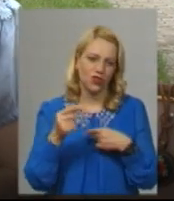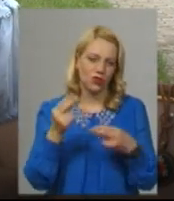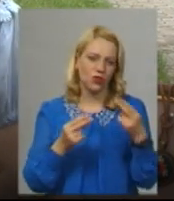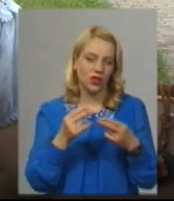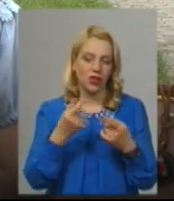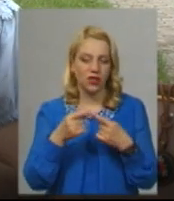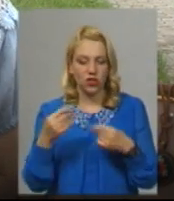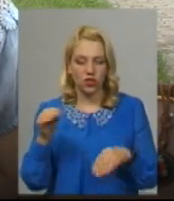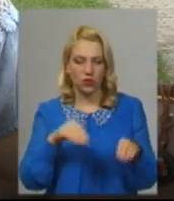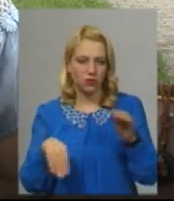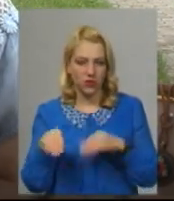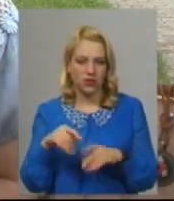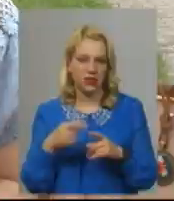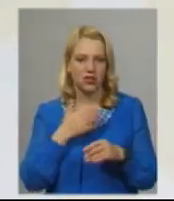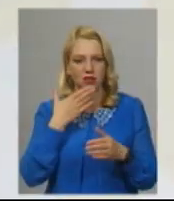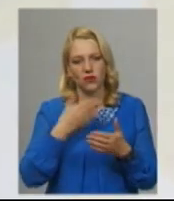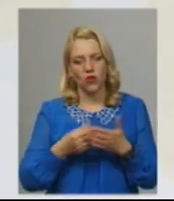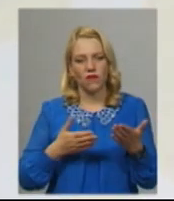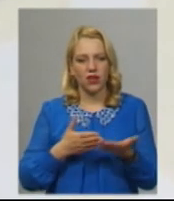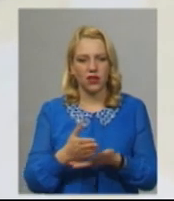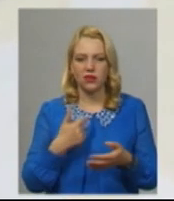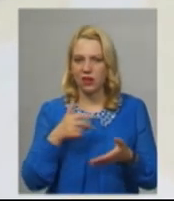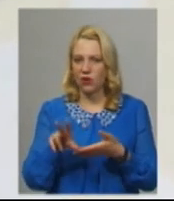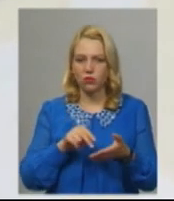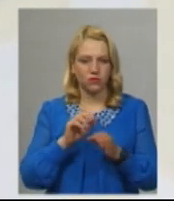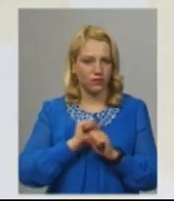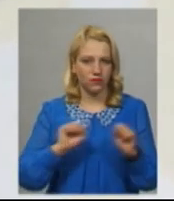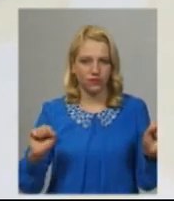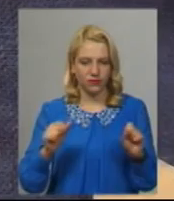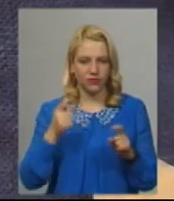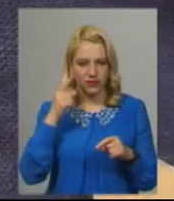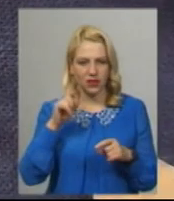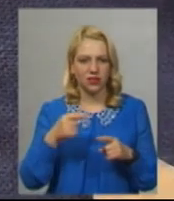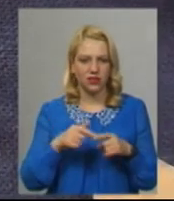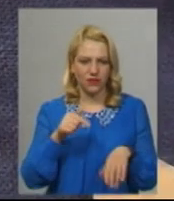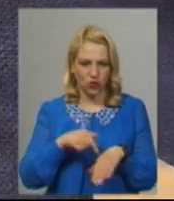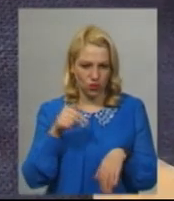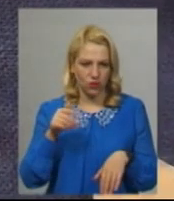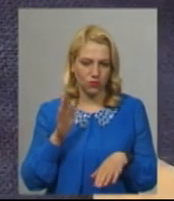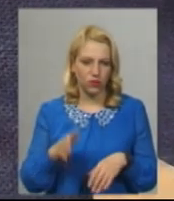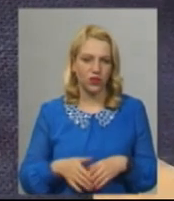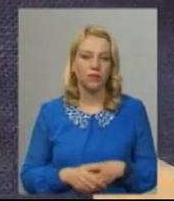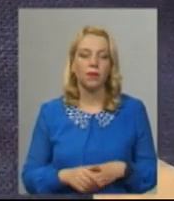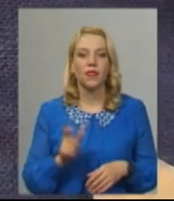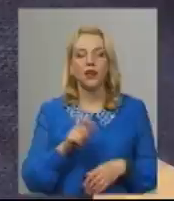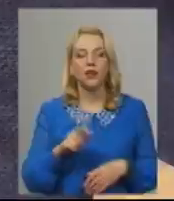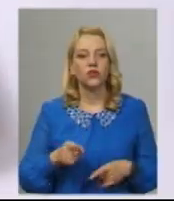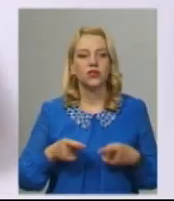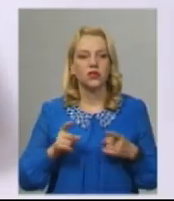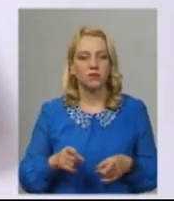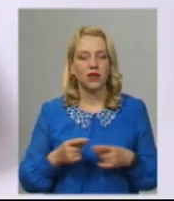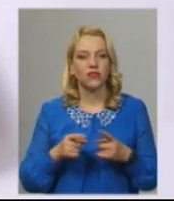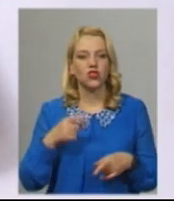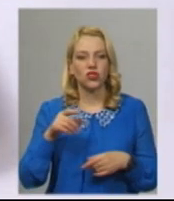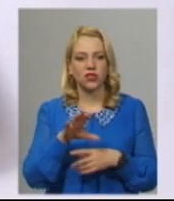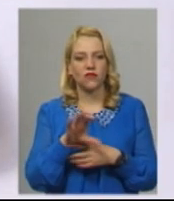композиції І створюю це в своїй варіанті Я не копіюю, звичайно, тому що це одразу і чується І люди насправді навіть через